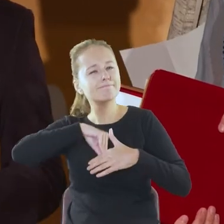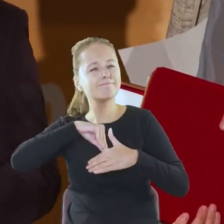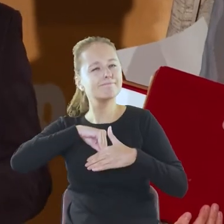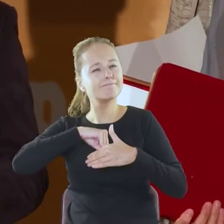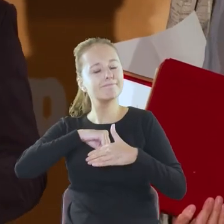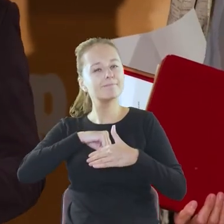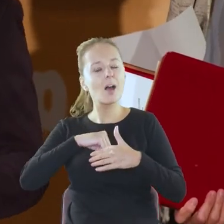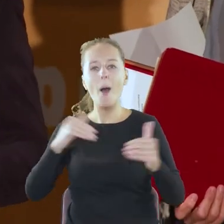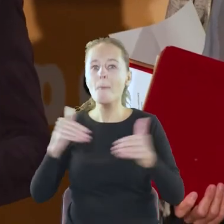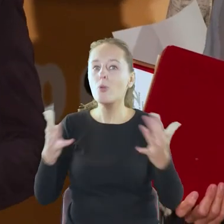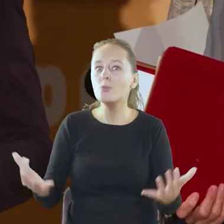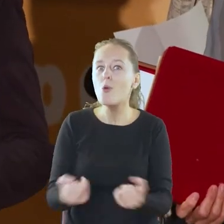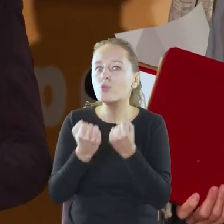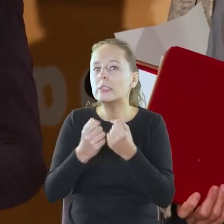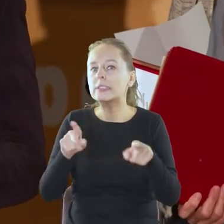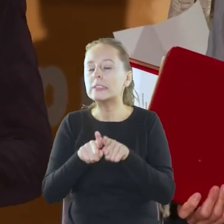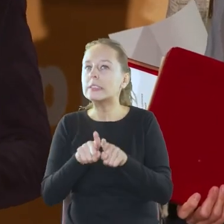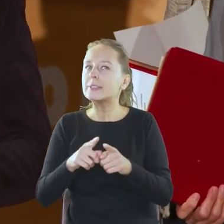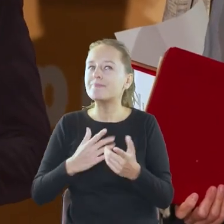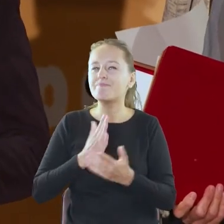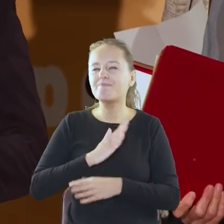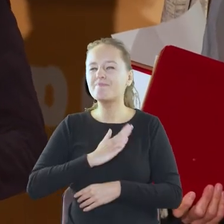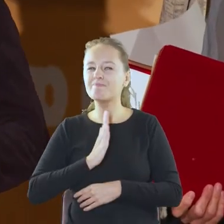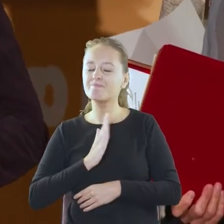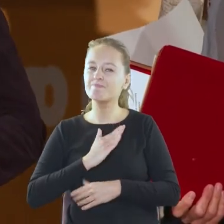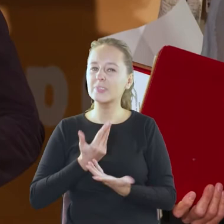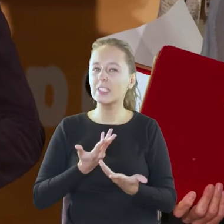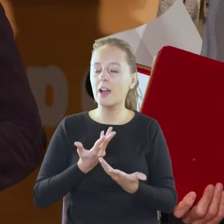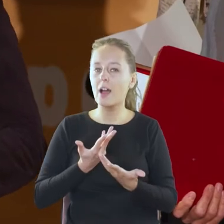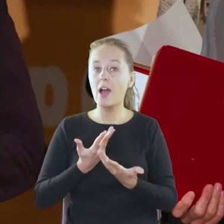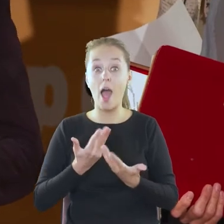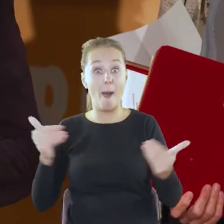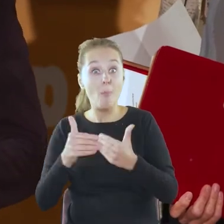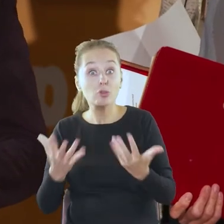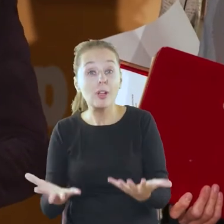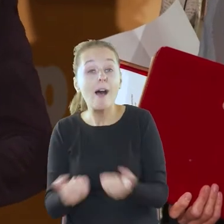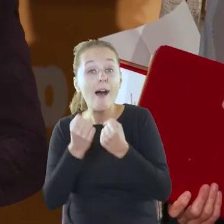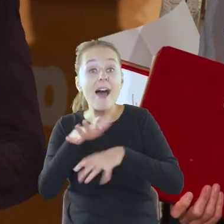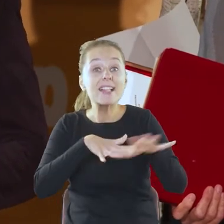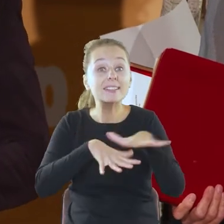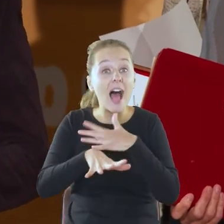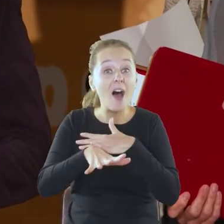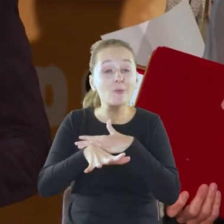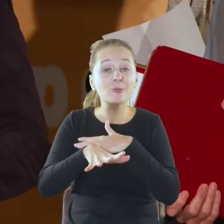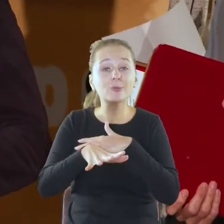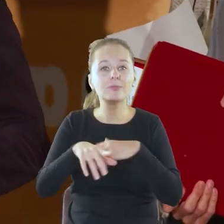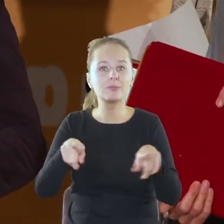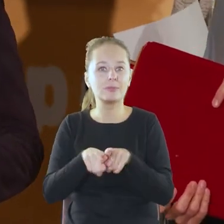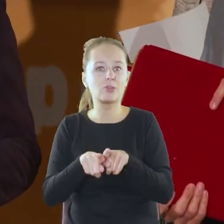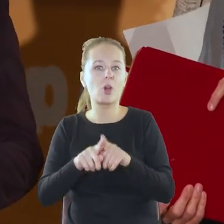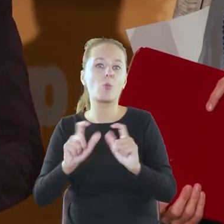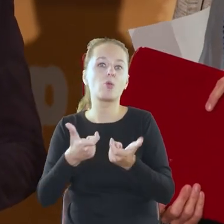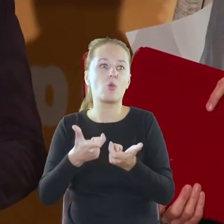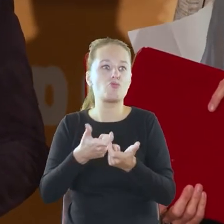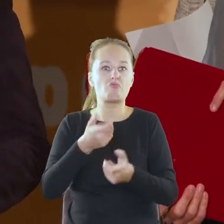znaleźć zawód, jako profesję, bądź jako coś, co będziemy źle